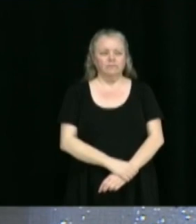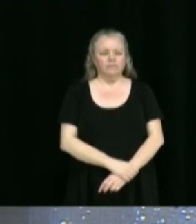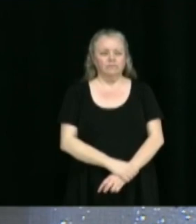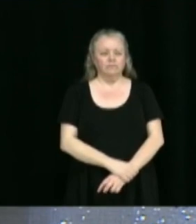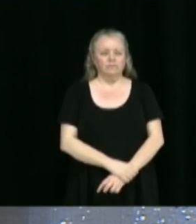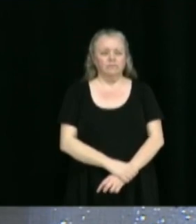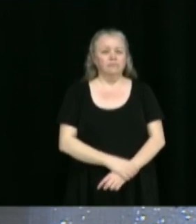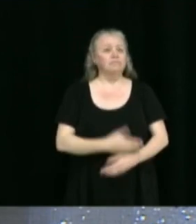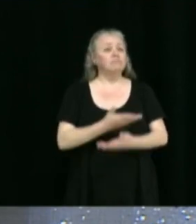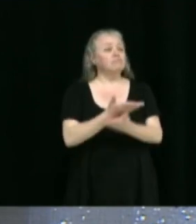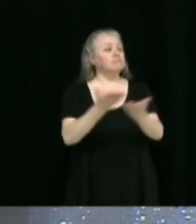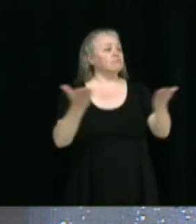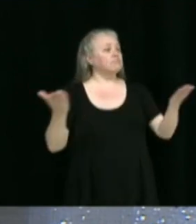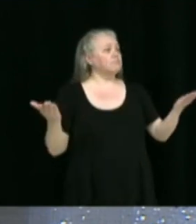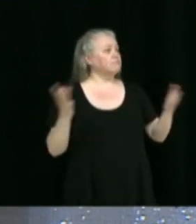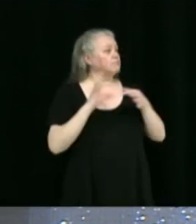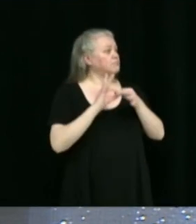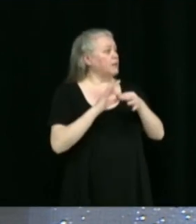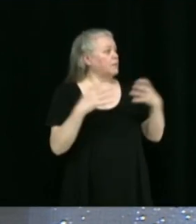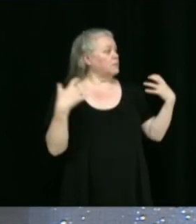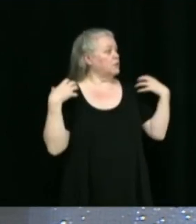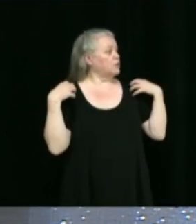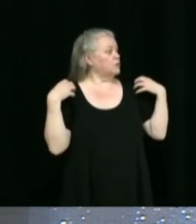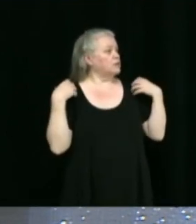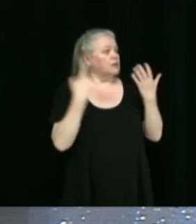Intervention des membres du conseil.